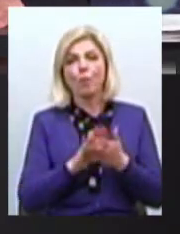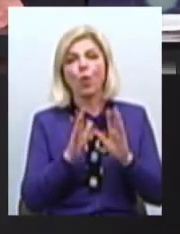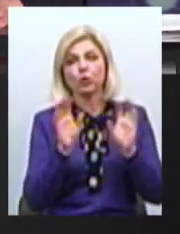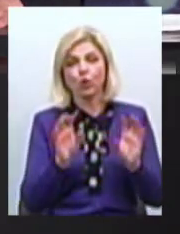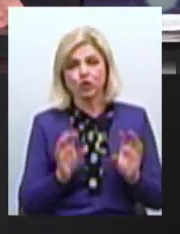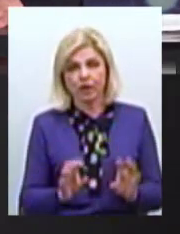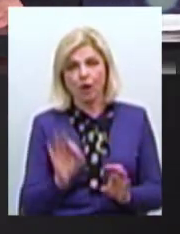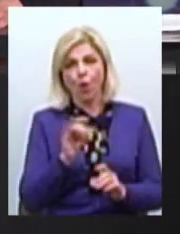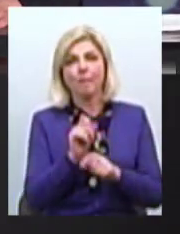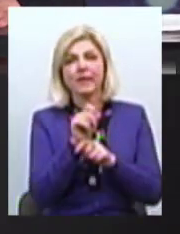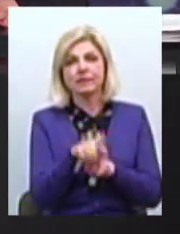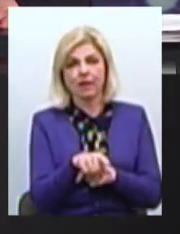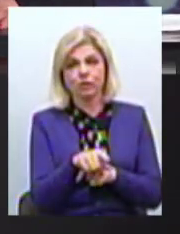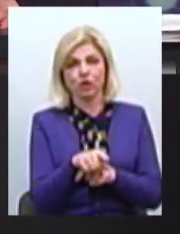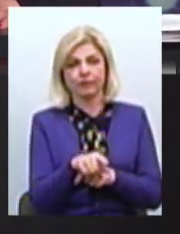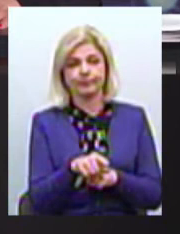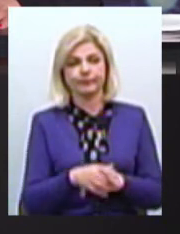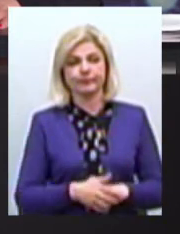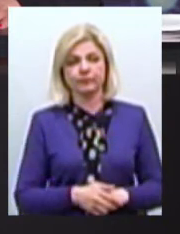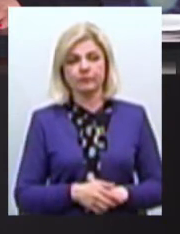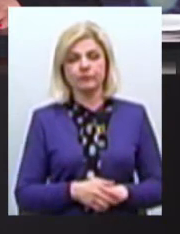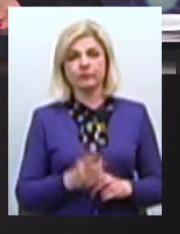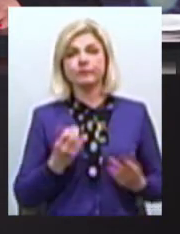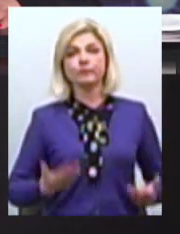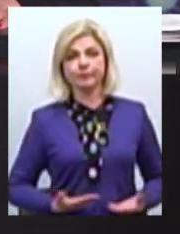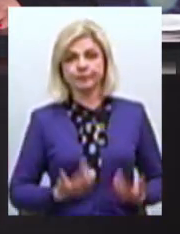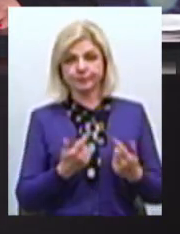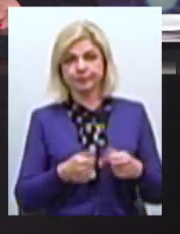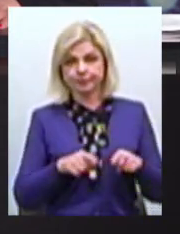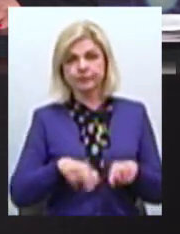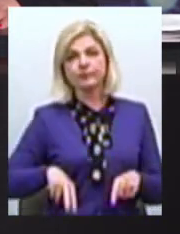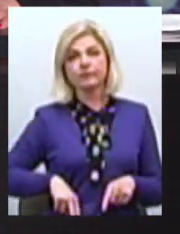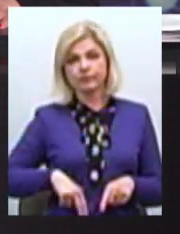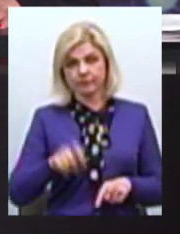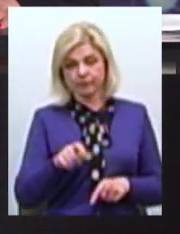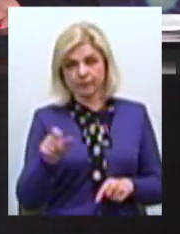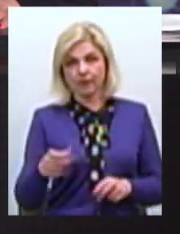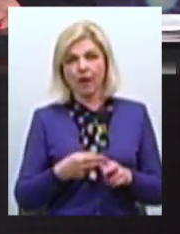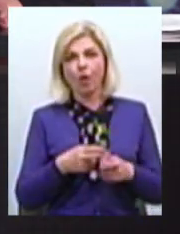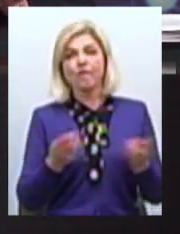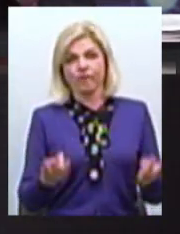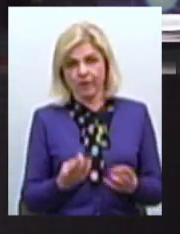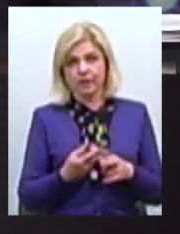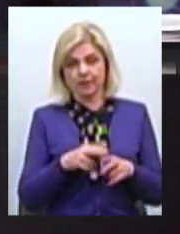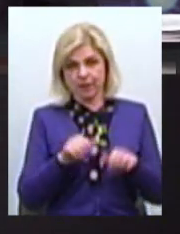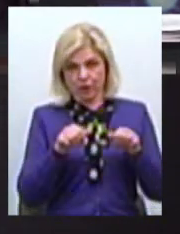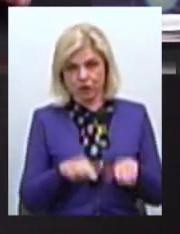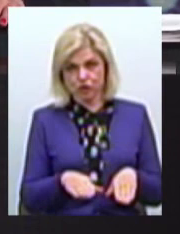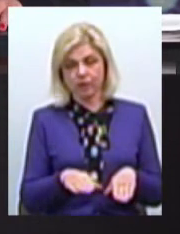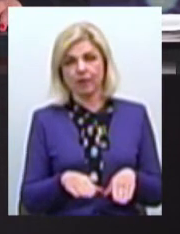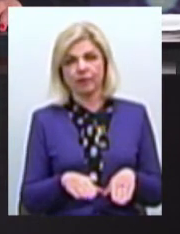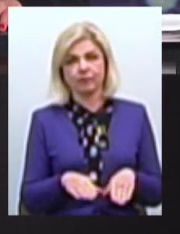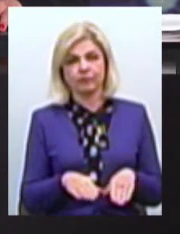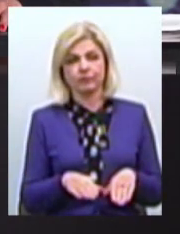призначення на комунальні заклади директорів, яке діє, це рішення було прийнято в